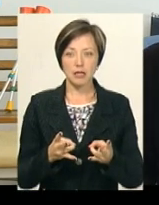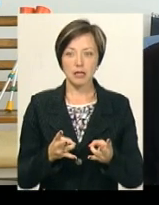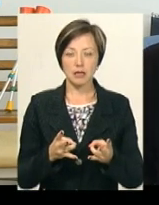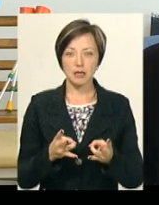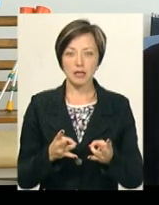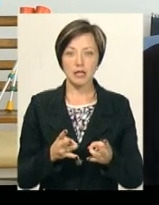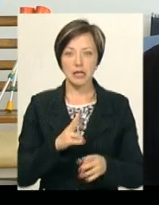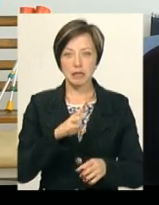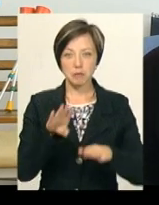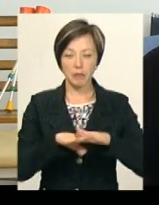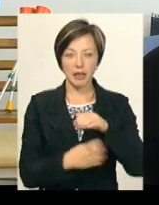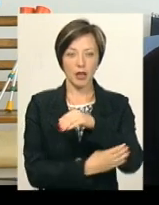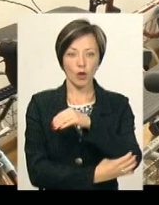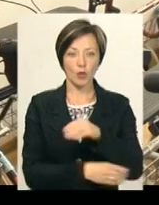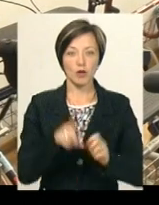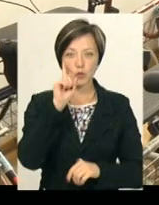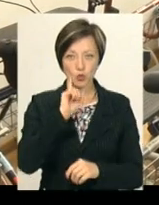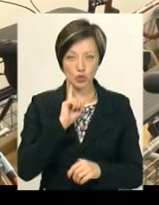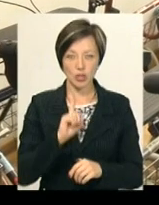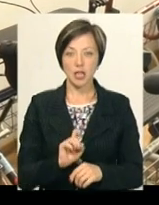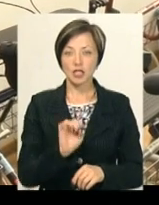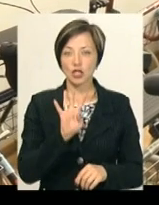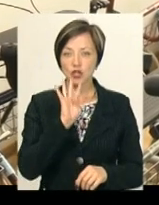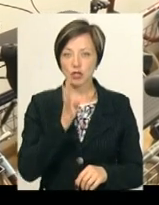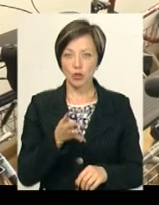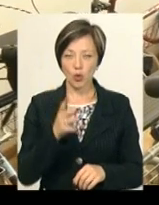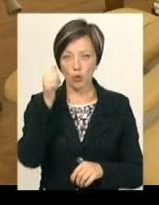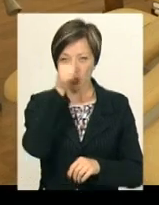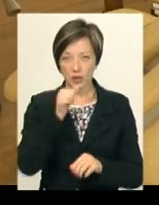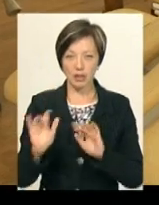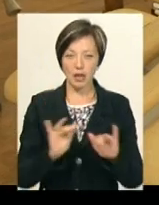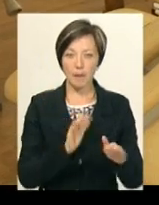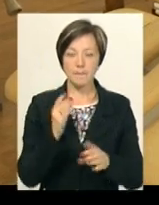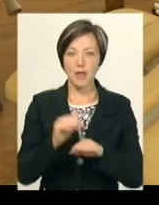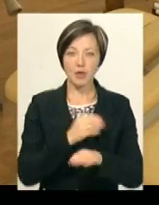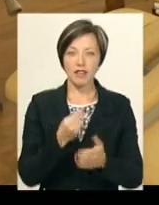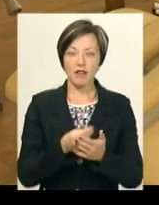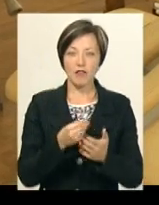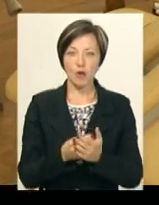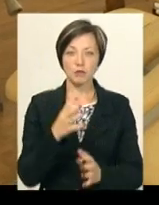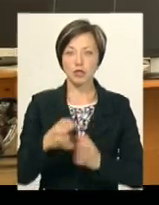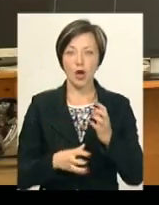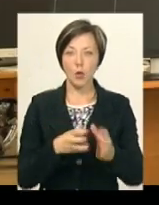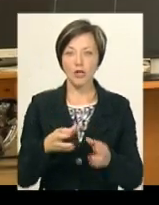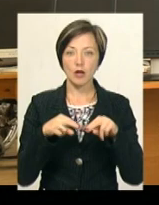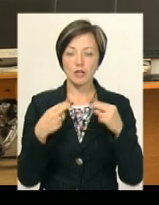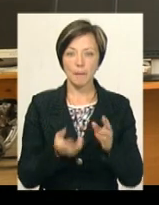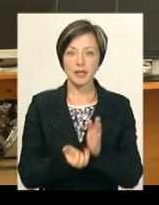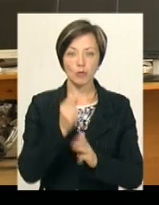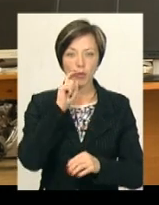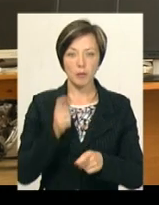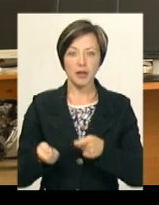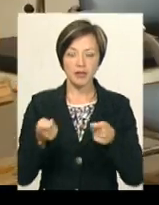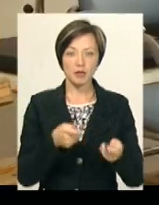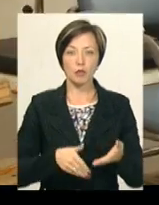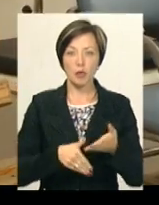підлікотнями, це досить зручніші. За чотири роки діяльності благодійний фонд Міжнародна асоціація підтримки України привіз гуманітарну